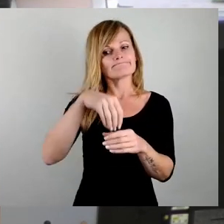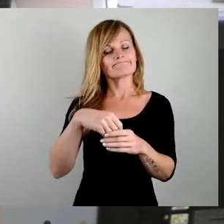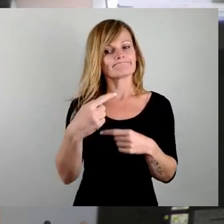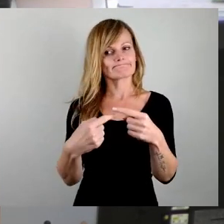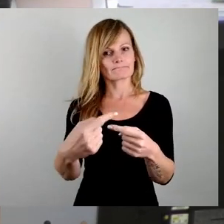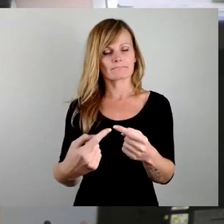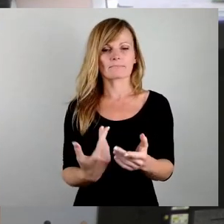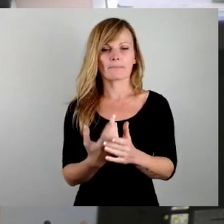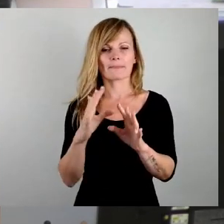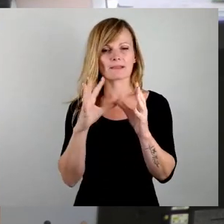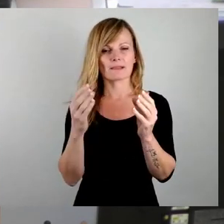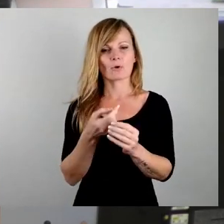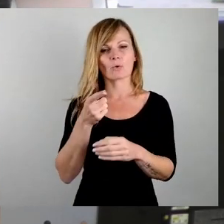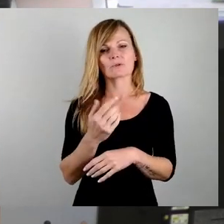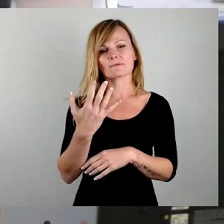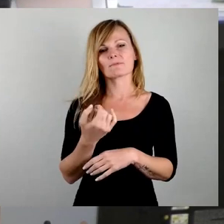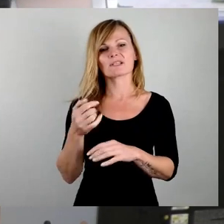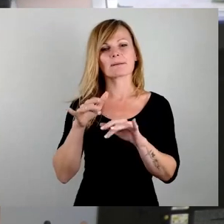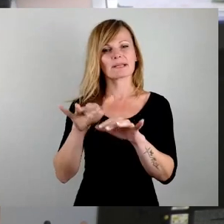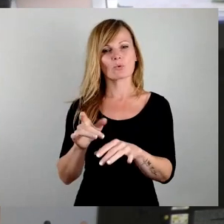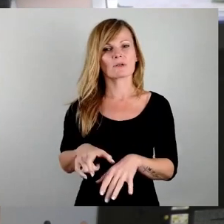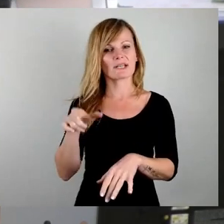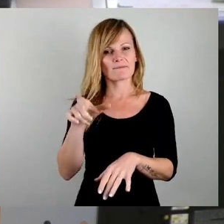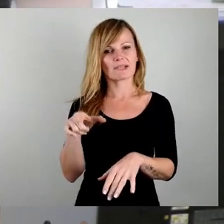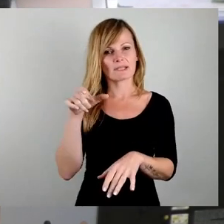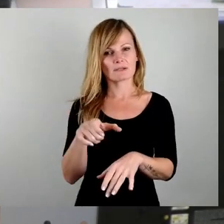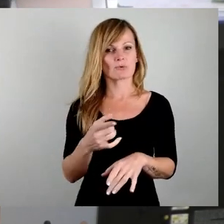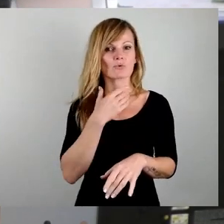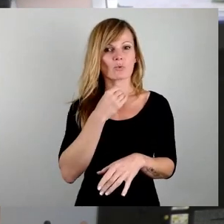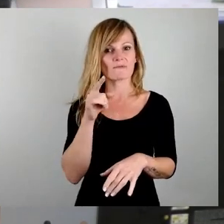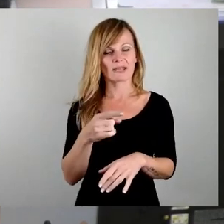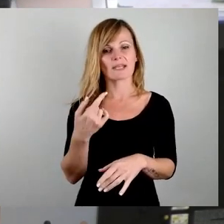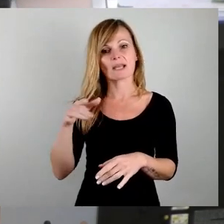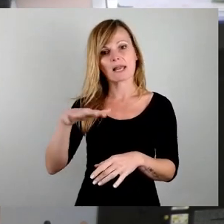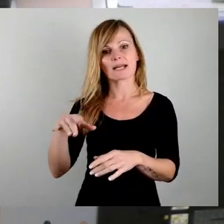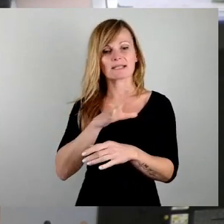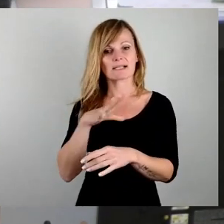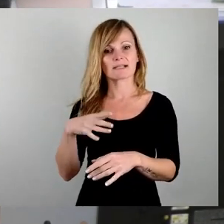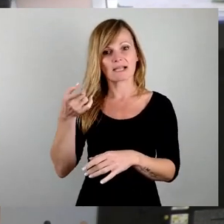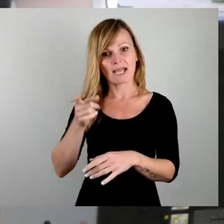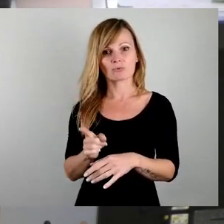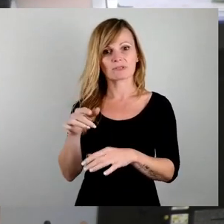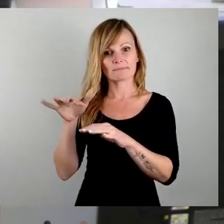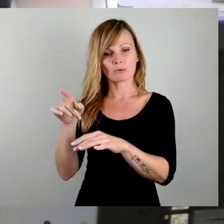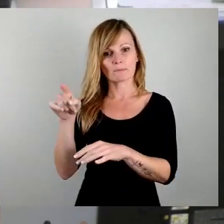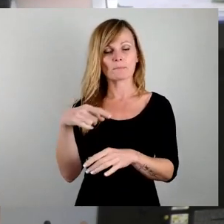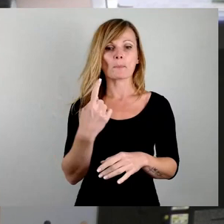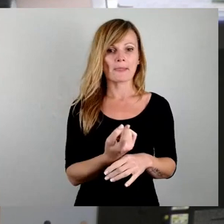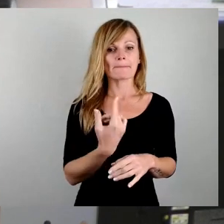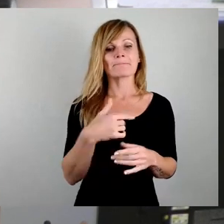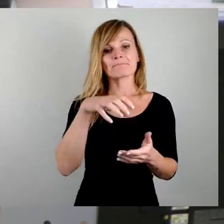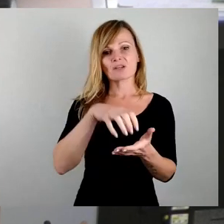insgesamt 150 Millionen notwendig sein. Das Land Sachsen zahlt 100 und damit die 100 fließen, muss die Stadt auch nochmal 50 Millionen geben.